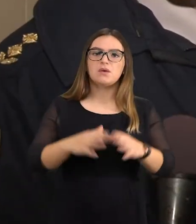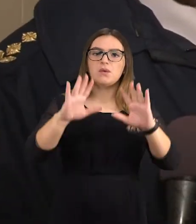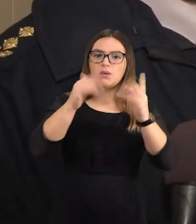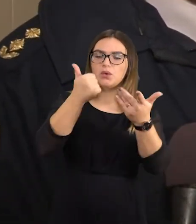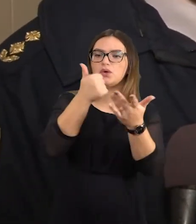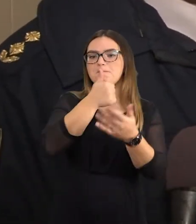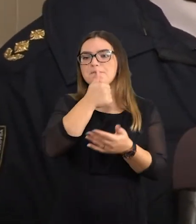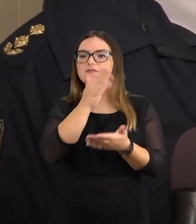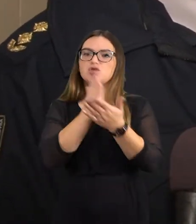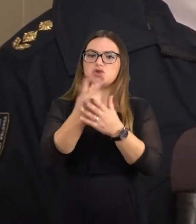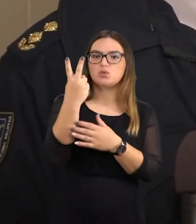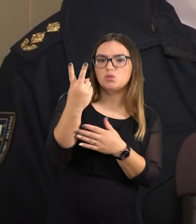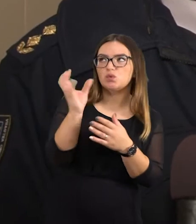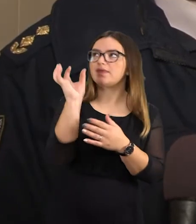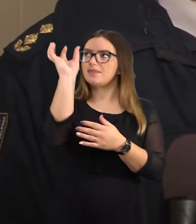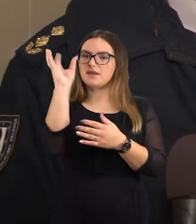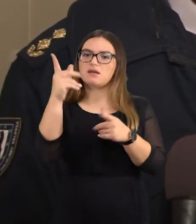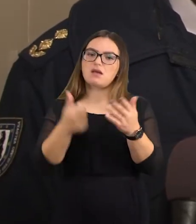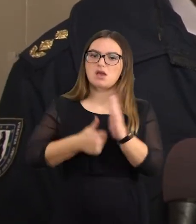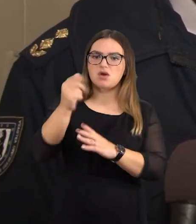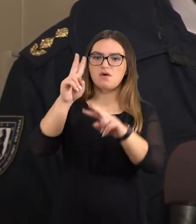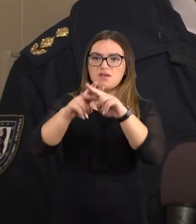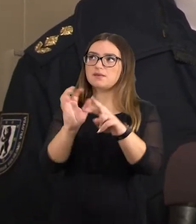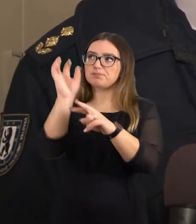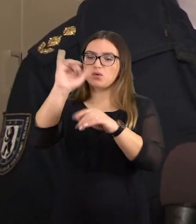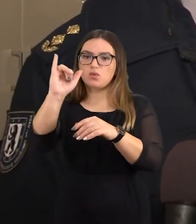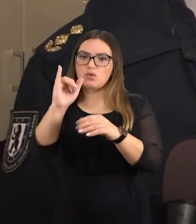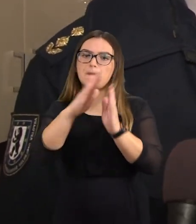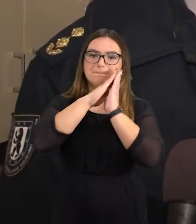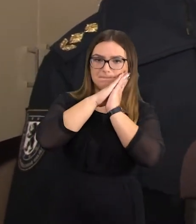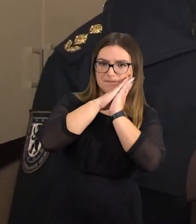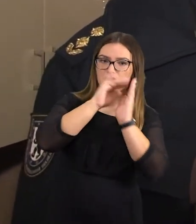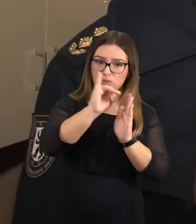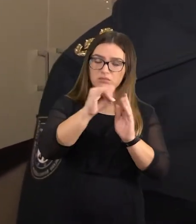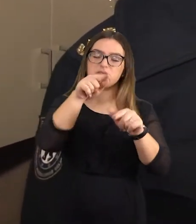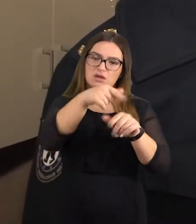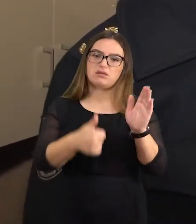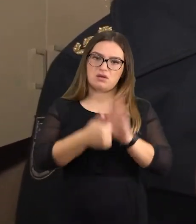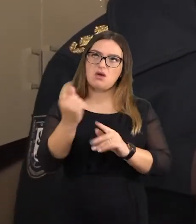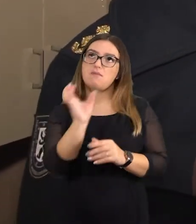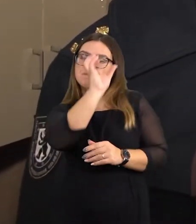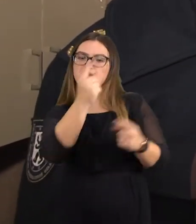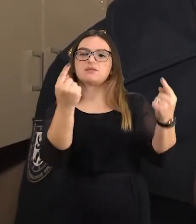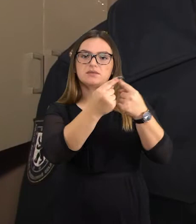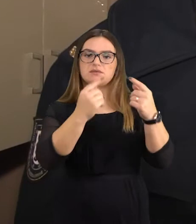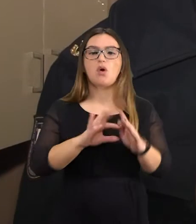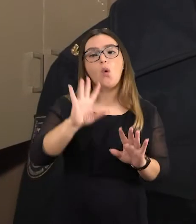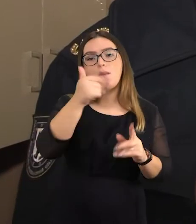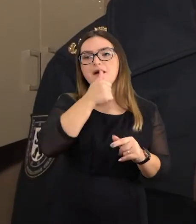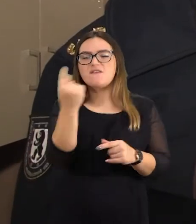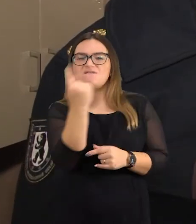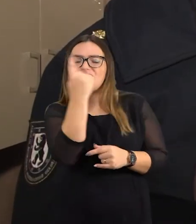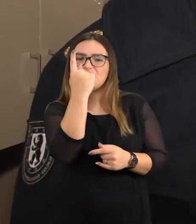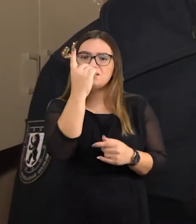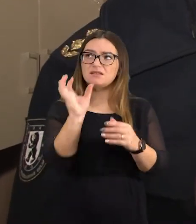Jeigu yra keli detektorių, tai geriausia mėgamosiose vietose, kur žmonės mėga, kad juos būtų gaima pažadinti. Bet jeigu pirmas detektorius